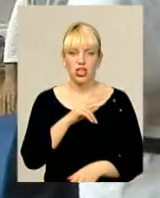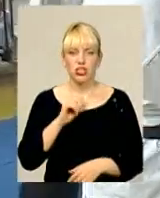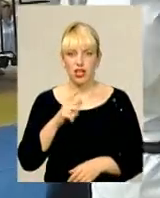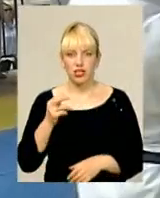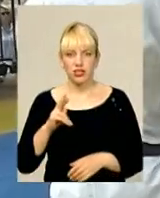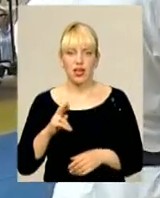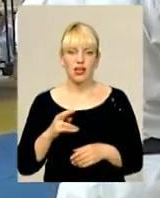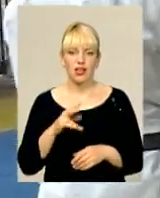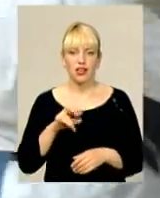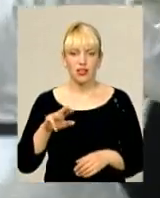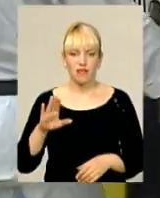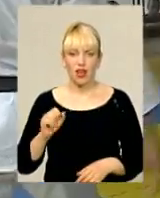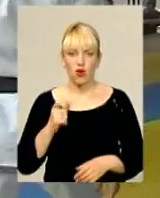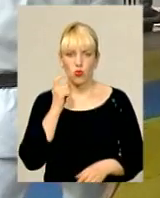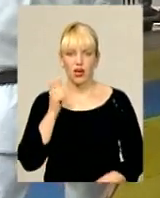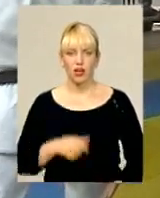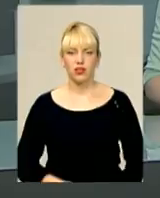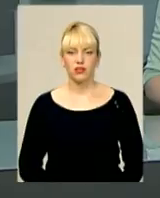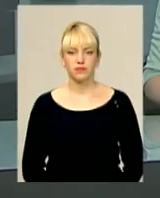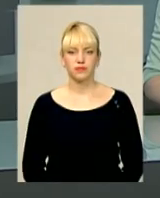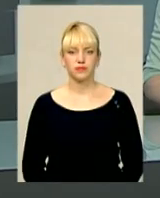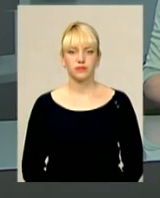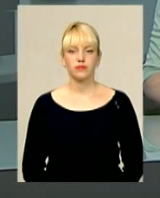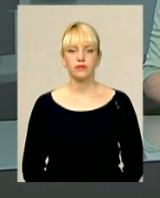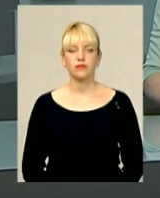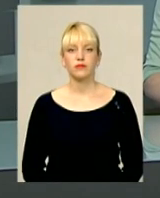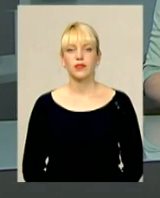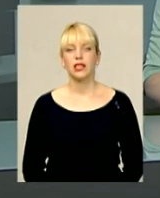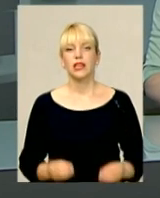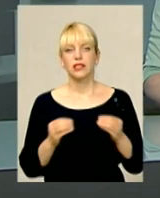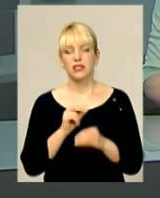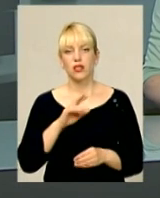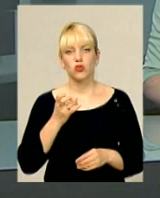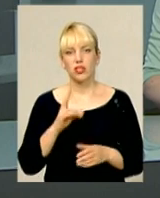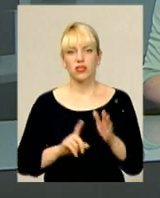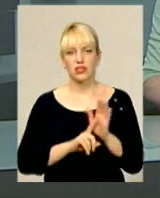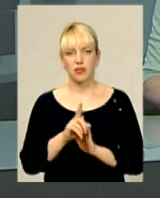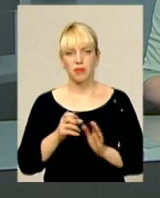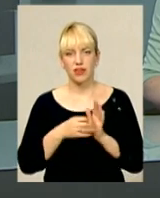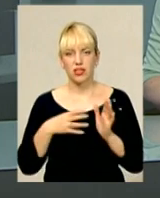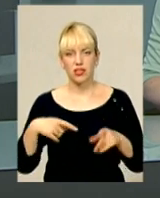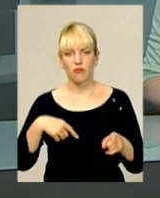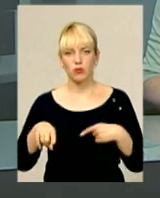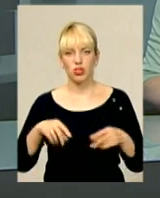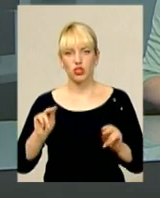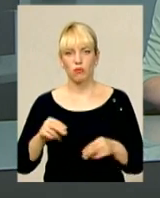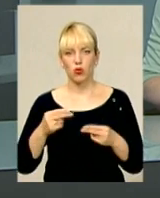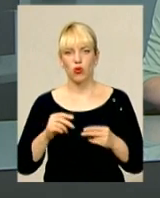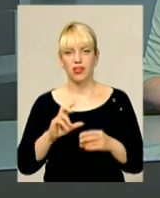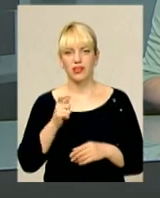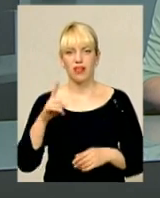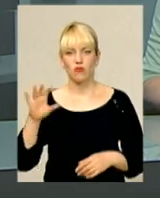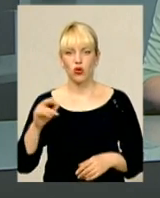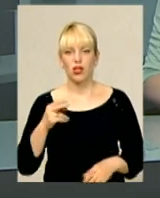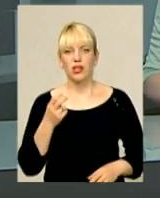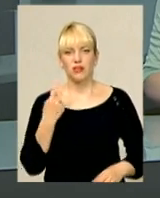Віктор Кривий. Для інформаційного випуску. І 10 червня стартував 15-й футбольний чемпіонат Євро